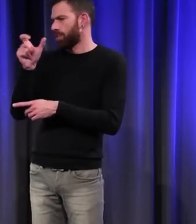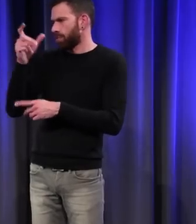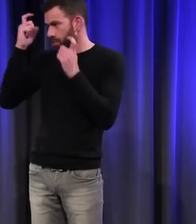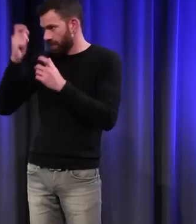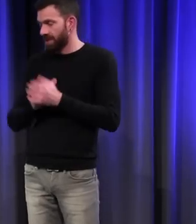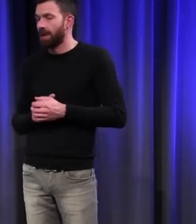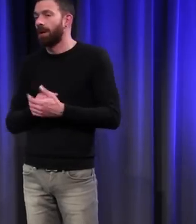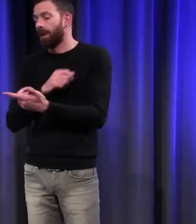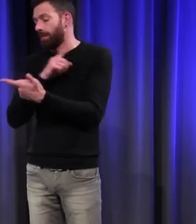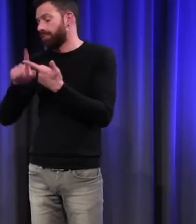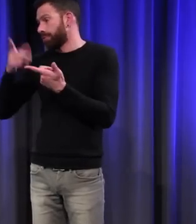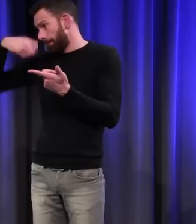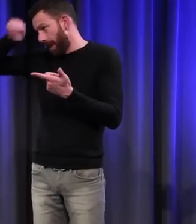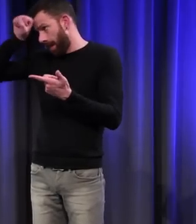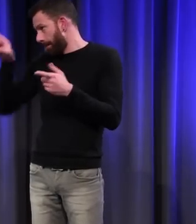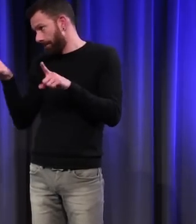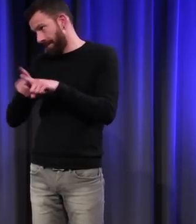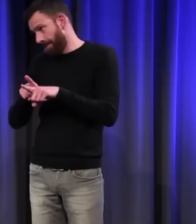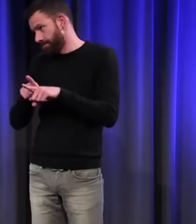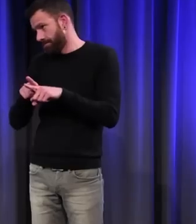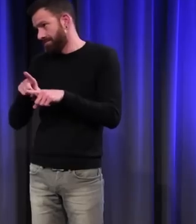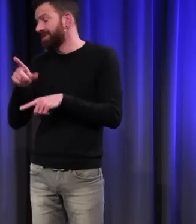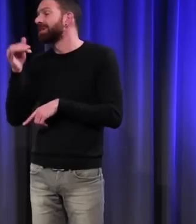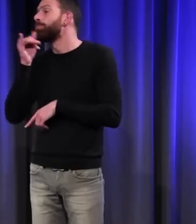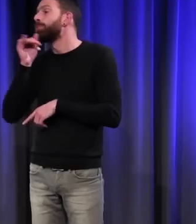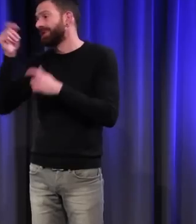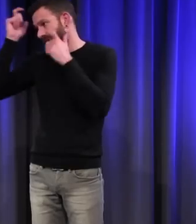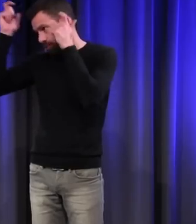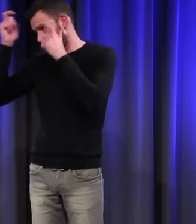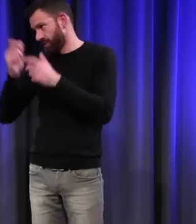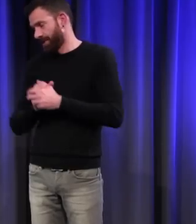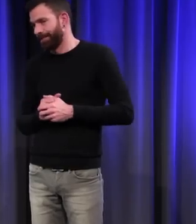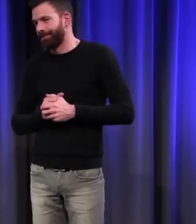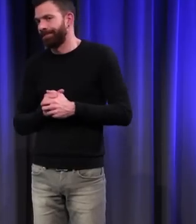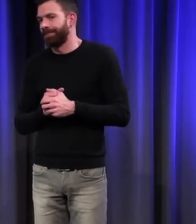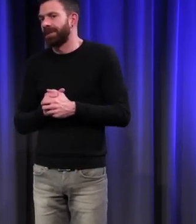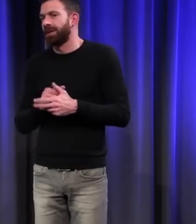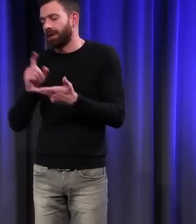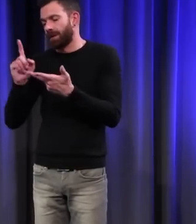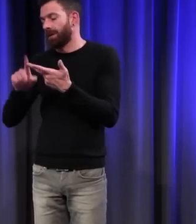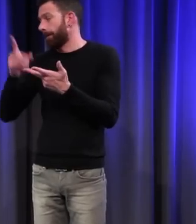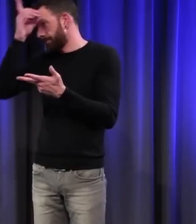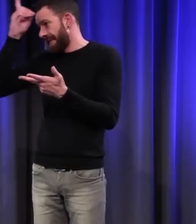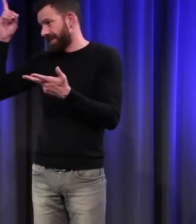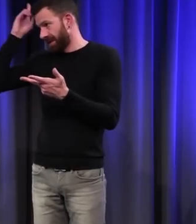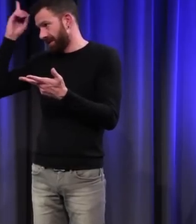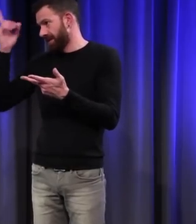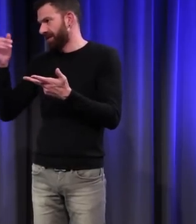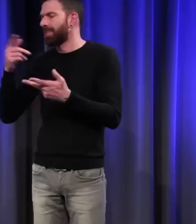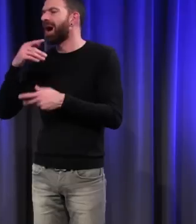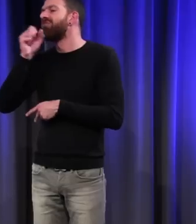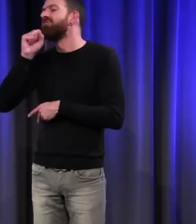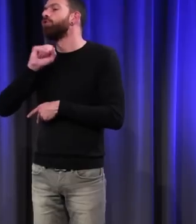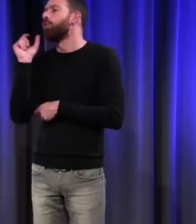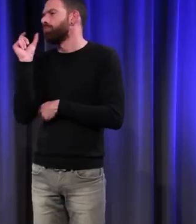Le même pour Berlin. Berlin, c'est le petit ours. Berne, et Madrid,'est pareil, avec un vieux mot